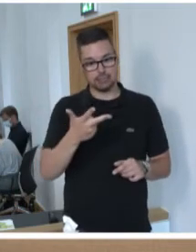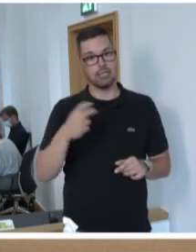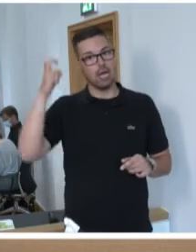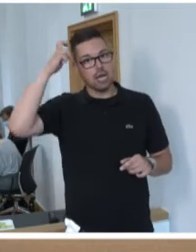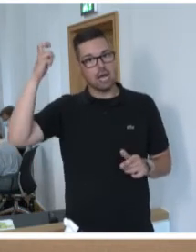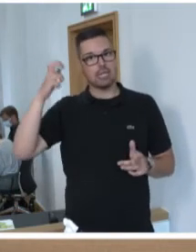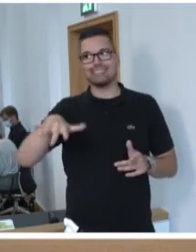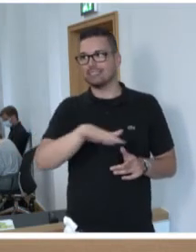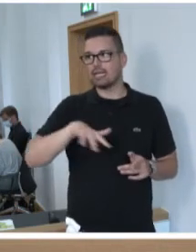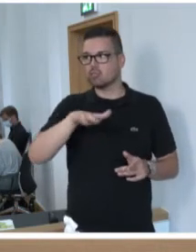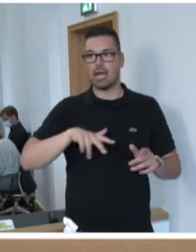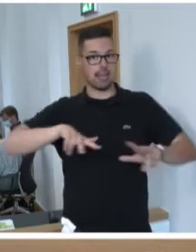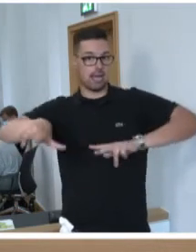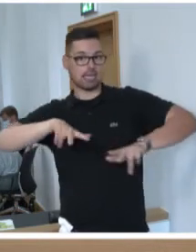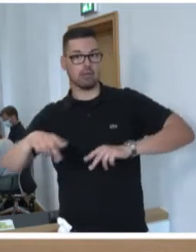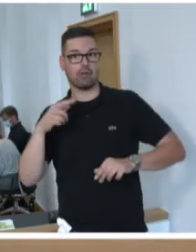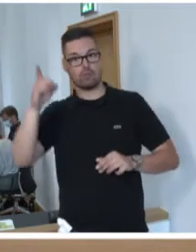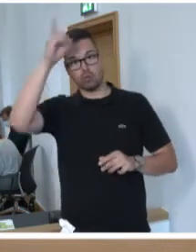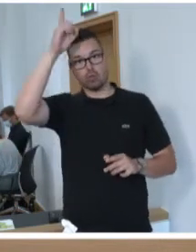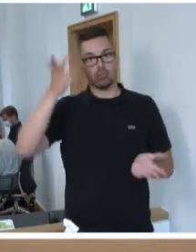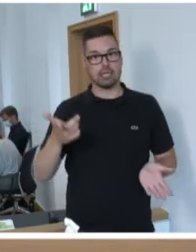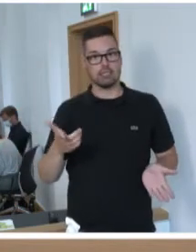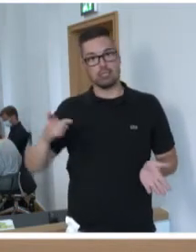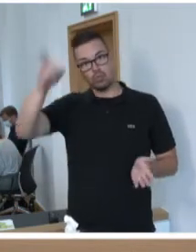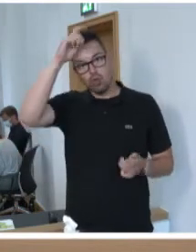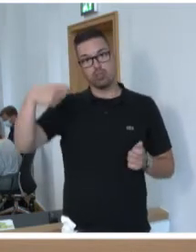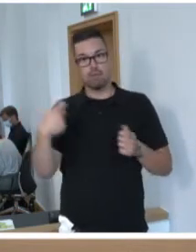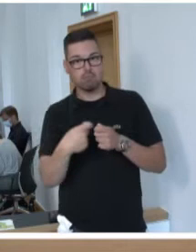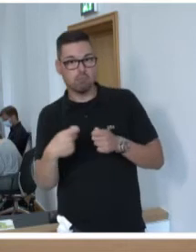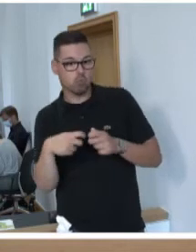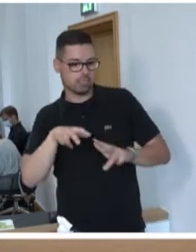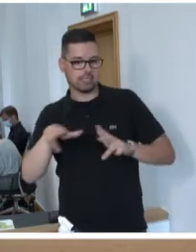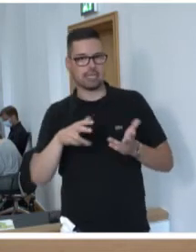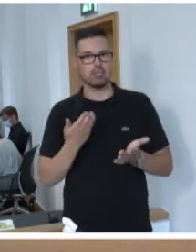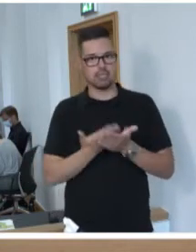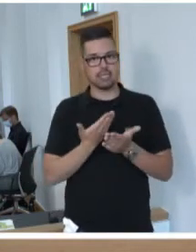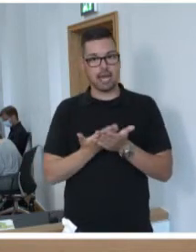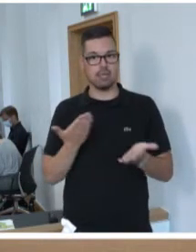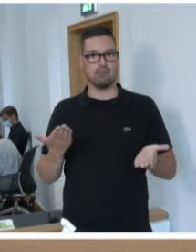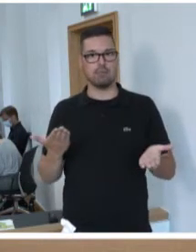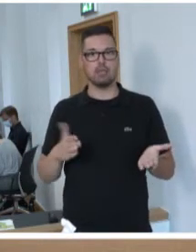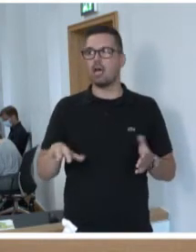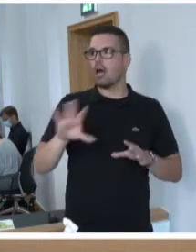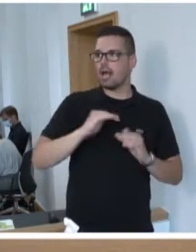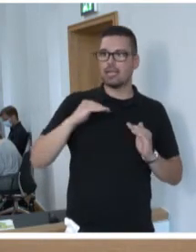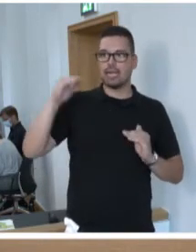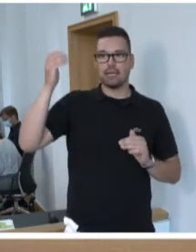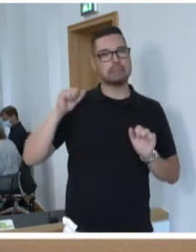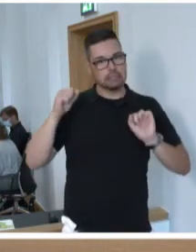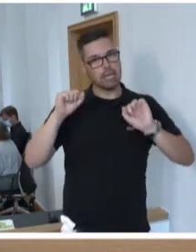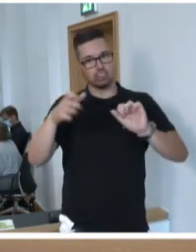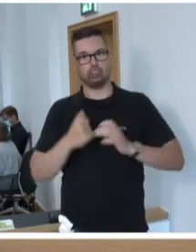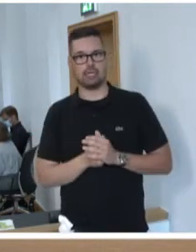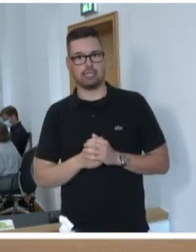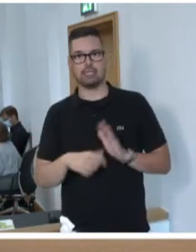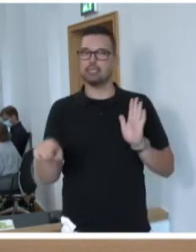Das sind die nationalen Regierungen, das ist für Deutschland die deutsche Bundesregierung. Das heißt, wir müssen uns jetzt auf allen Ebenen anstrengen, dass